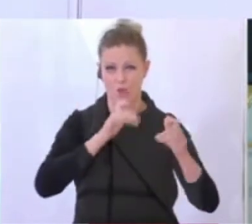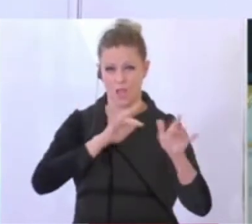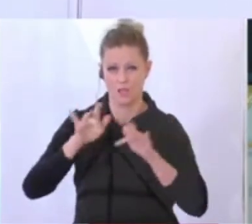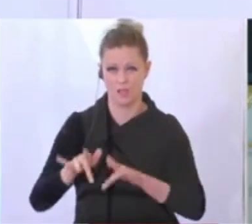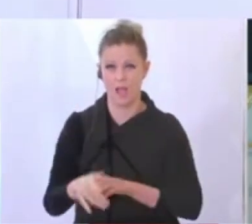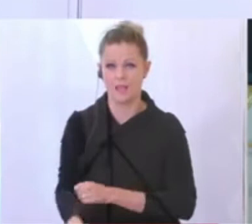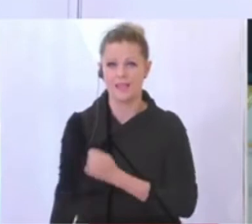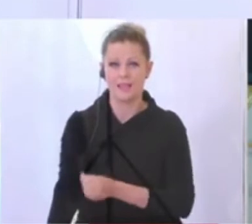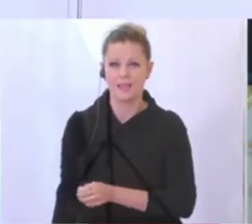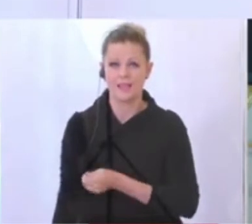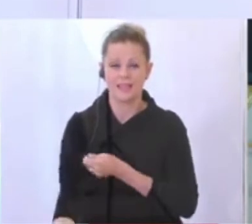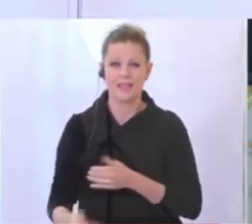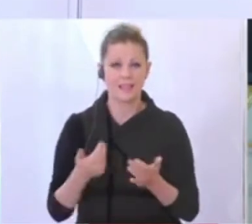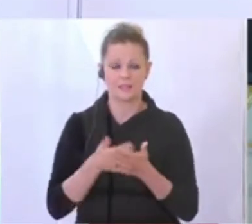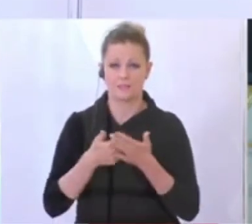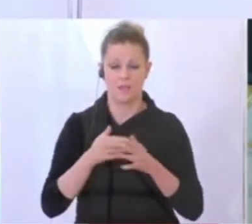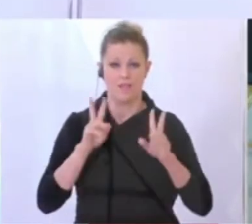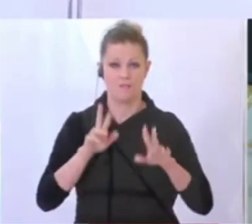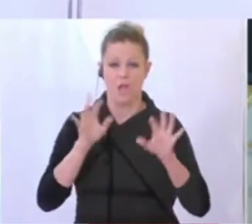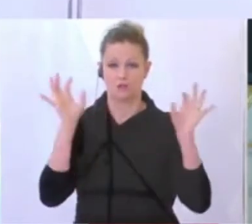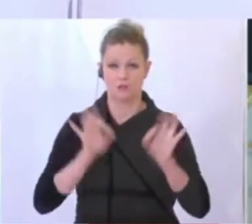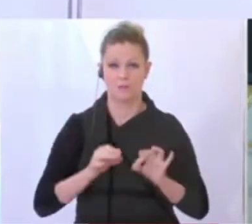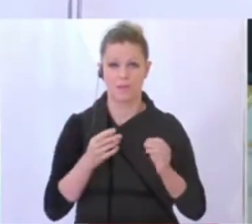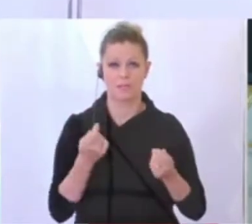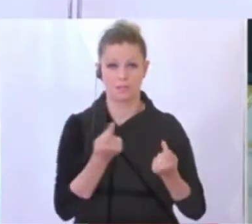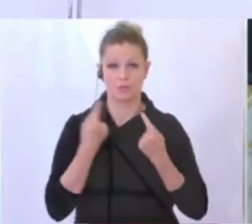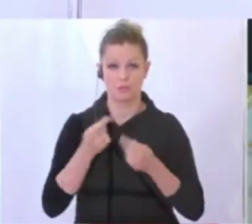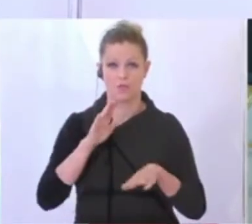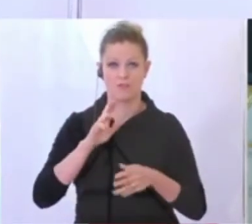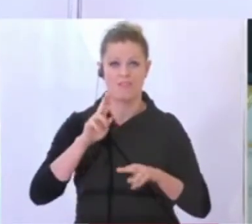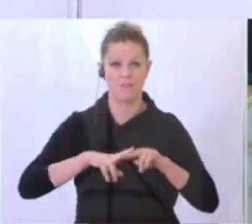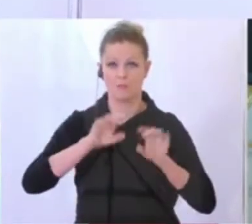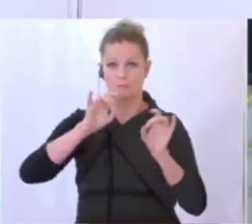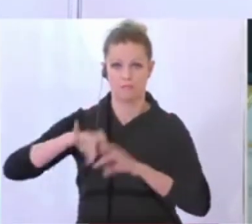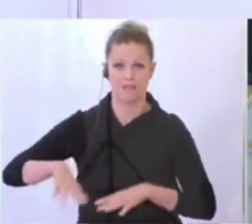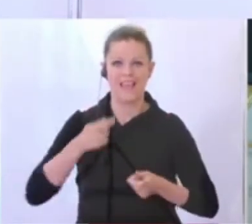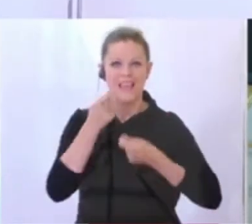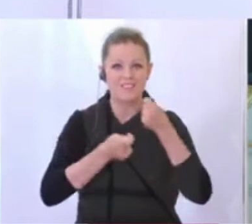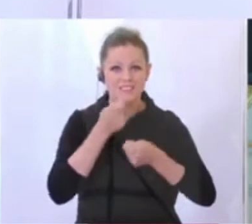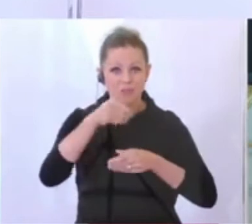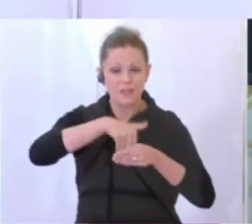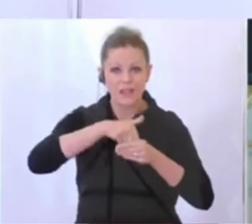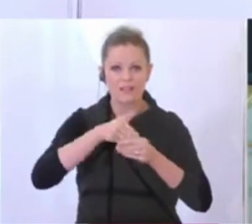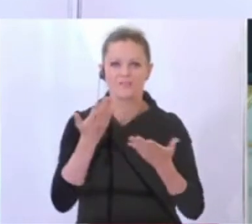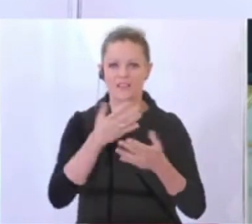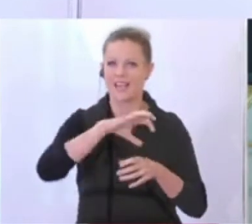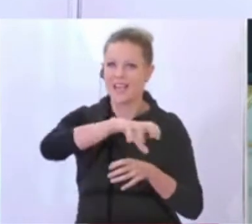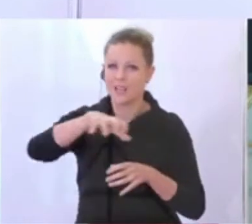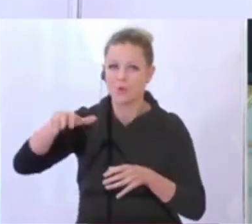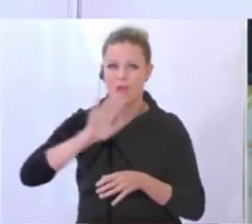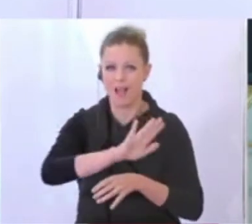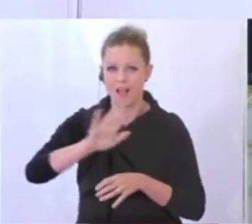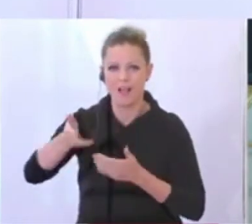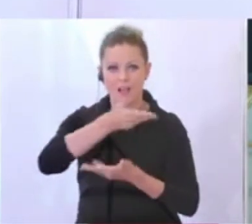das würde natürlich dramatisch fehlen jetzt. Es sind der Art nach Investitionen, die vor allem die regionale Wirtschaft